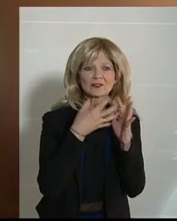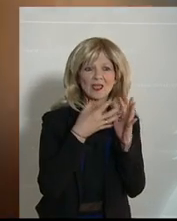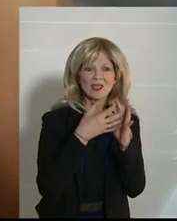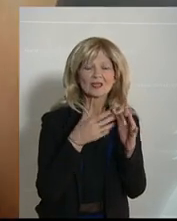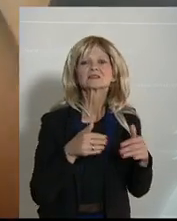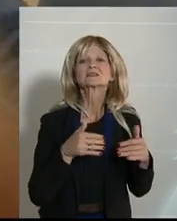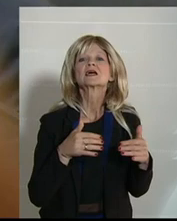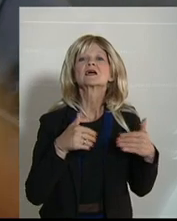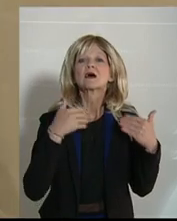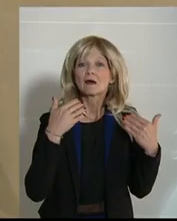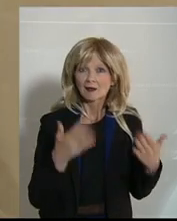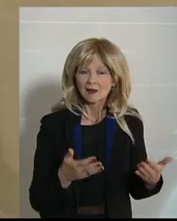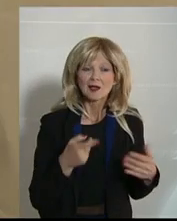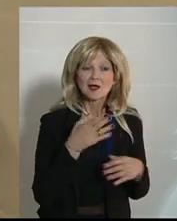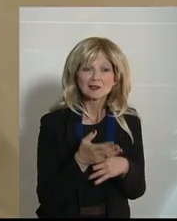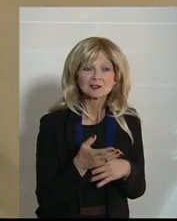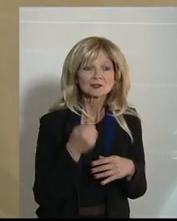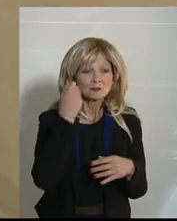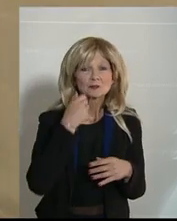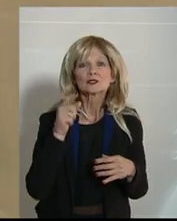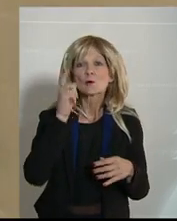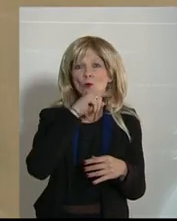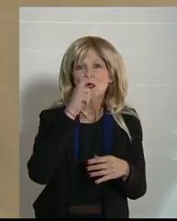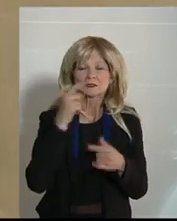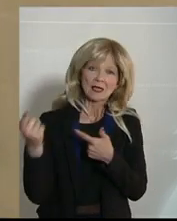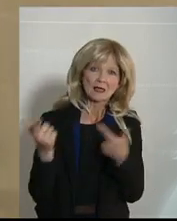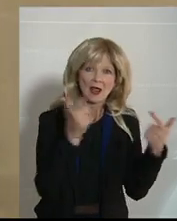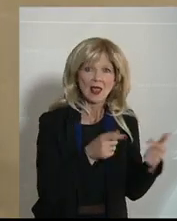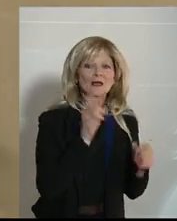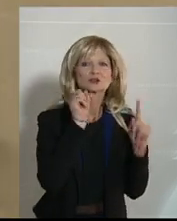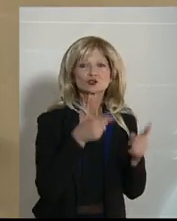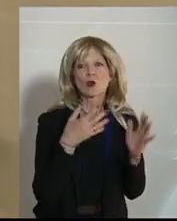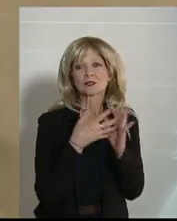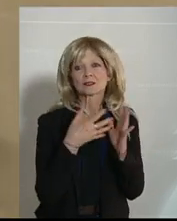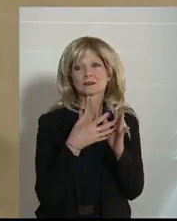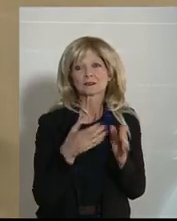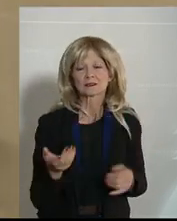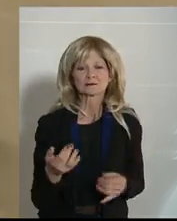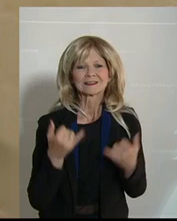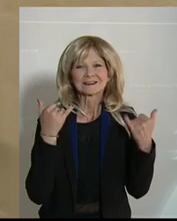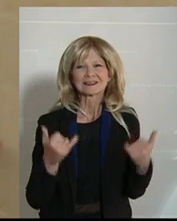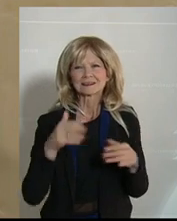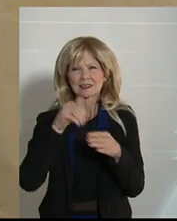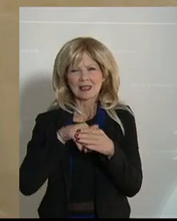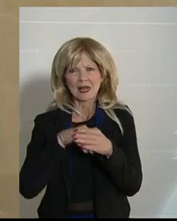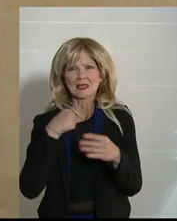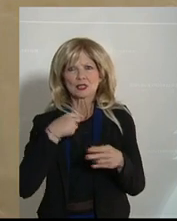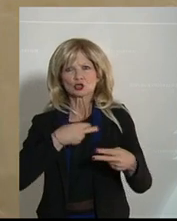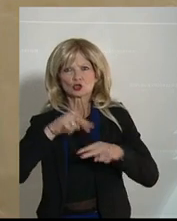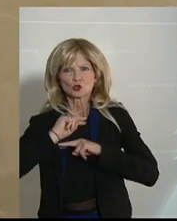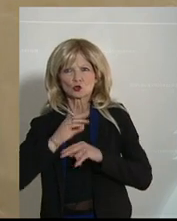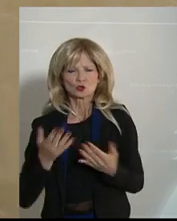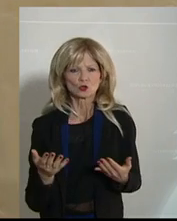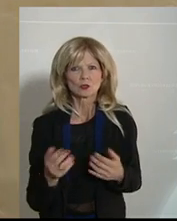Polizei ein. Das wäre notwendig, da irgendwelche Drogengeschichten zu machen. So, und jetzt zum Inhaltlichen. Wir werden eine solidarische